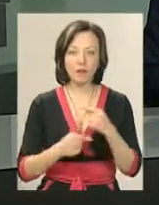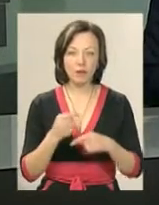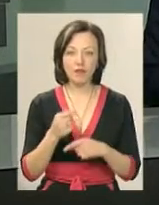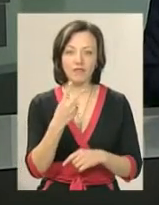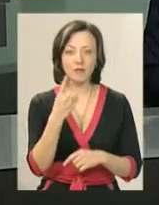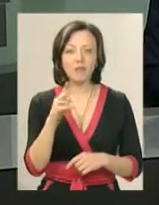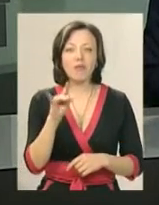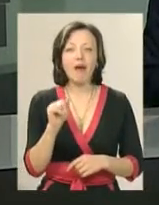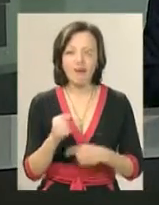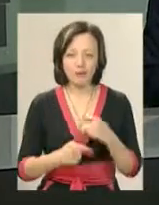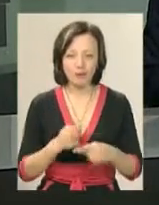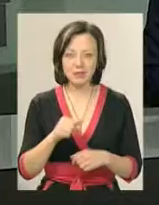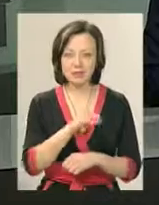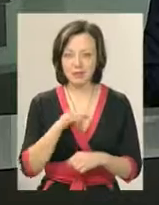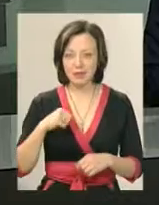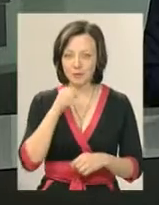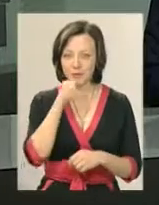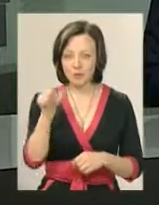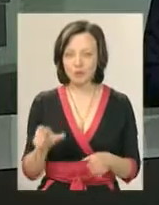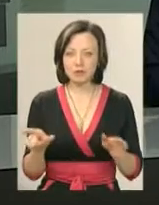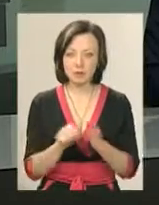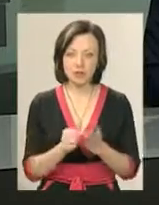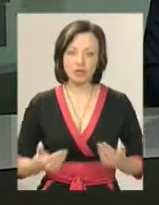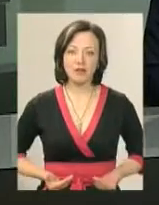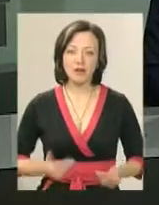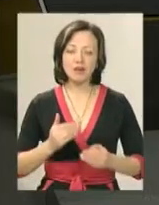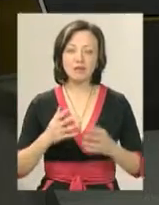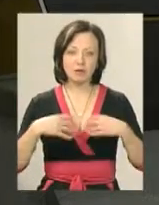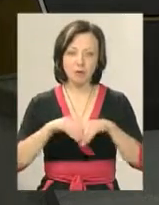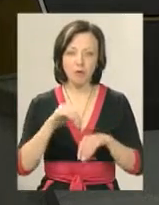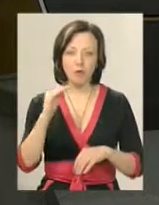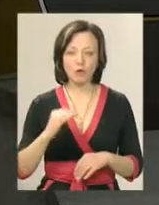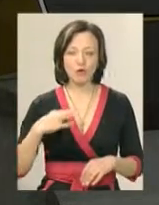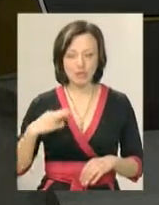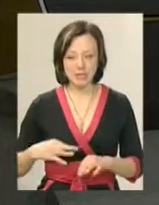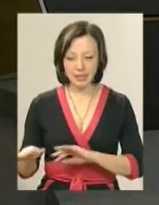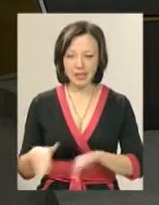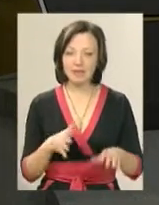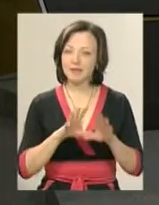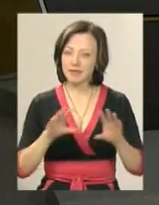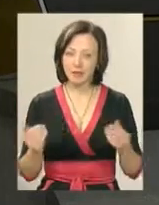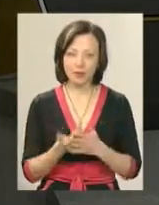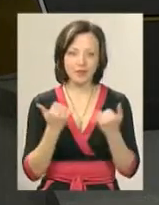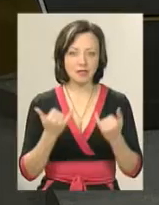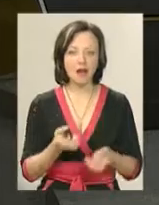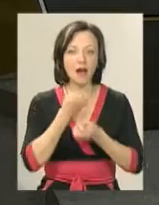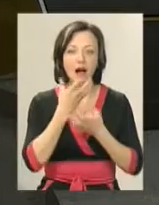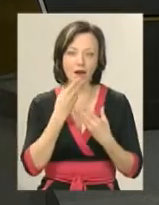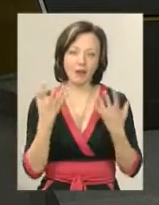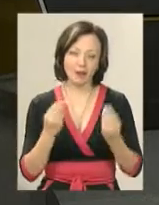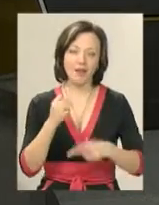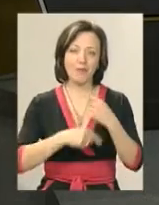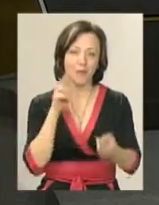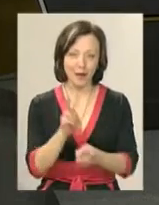та 21 правнук. Сам ювіляр проживає із родиною молодшого сина. Це всі новини на цю годину. Гарного всім дня.